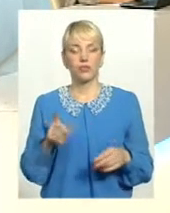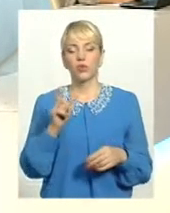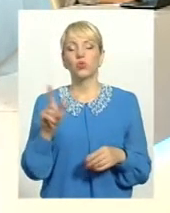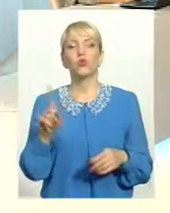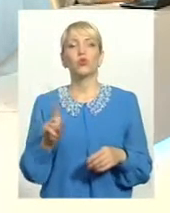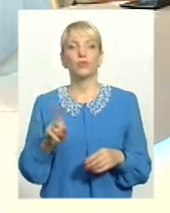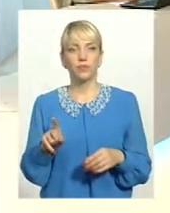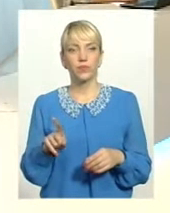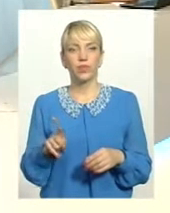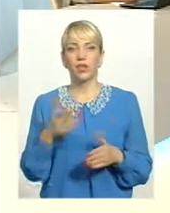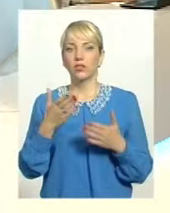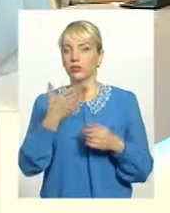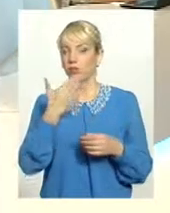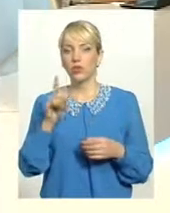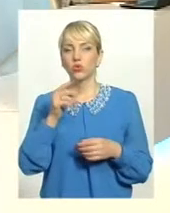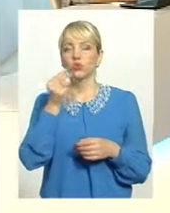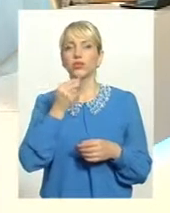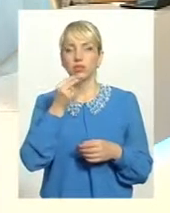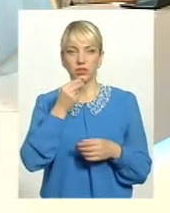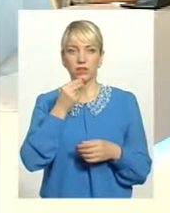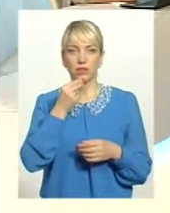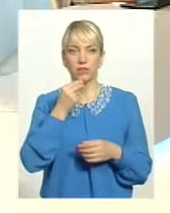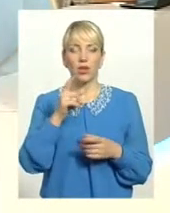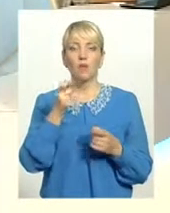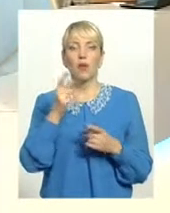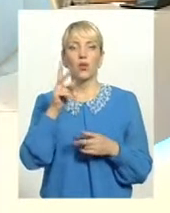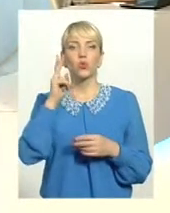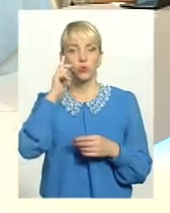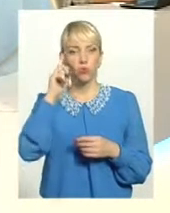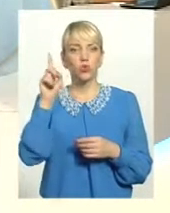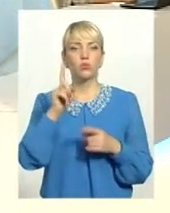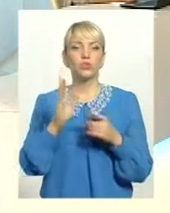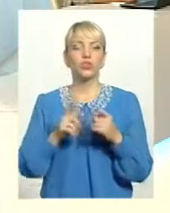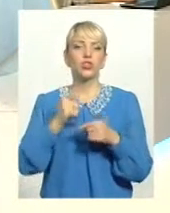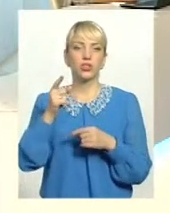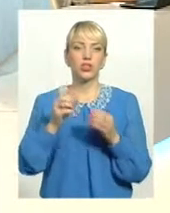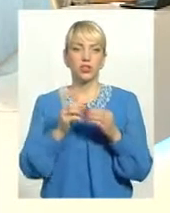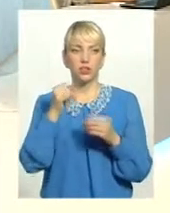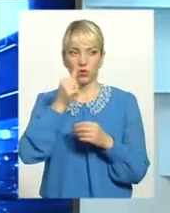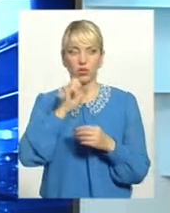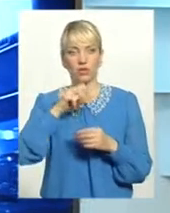людей, що, якщо немає, що їсти, то мало хто думає, що буде через 10 років. Але,